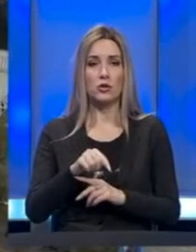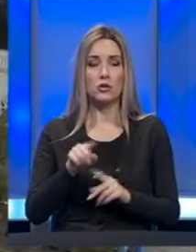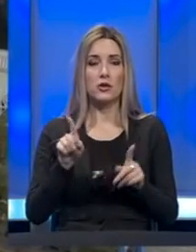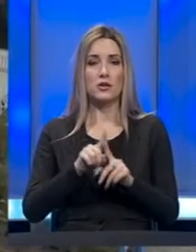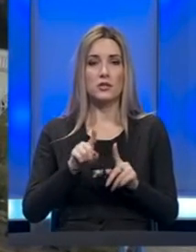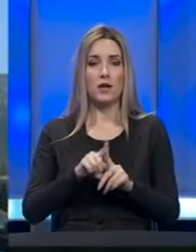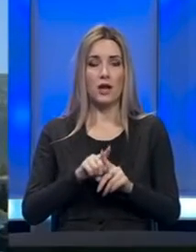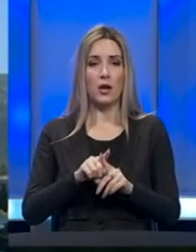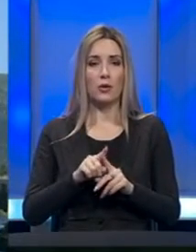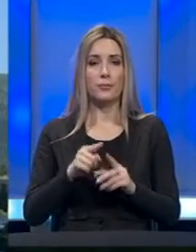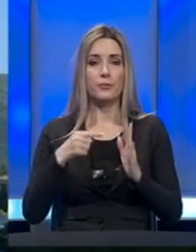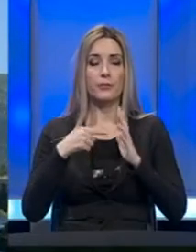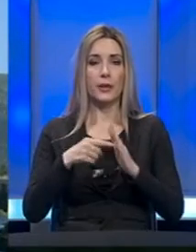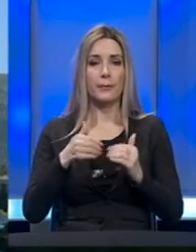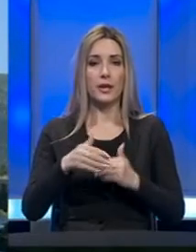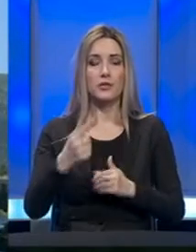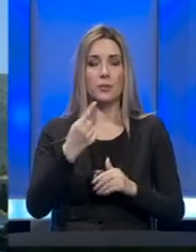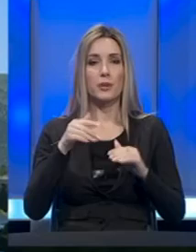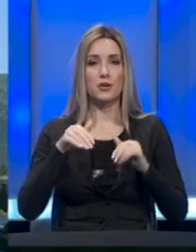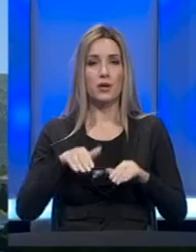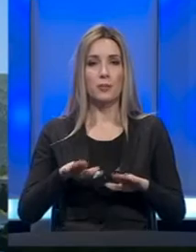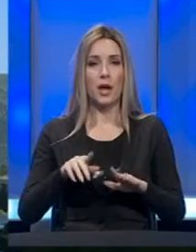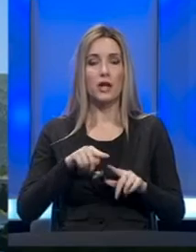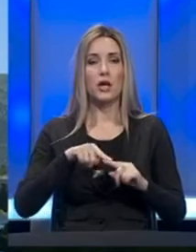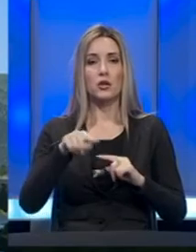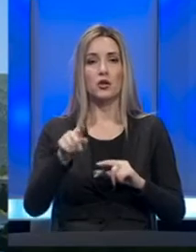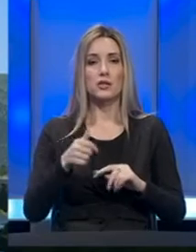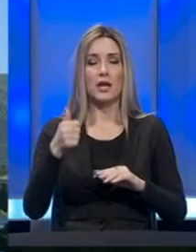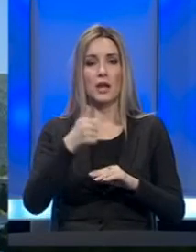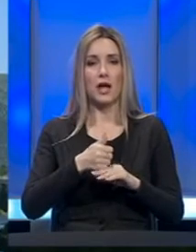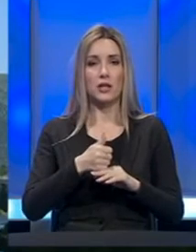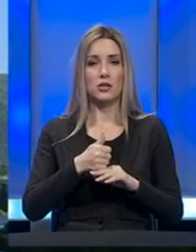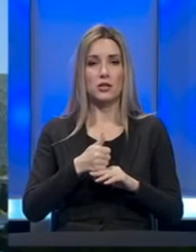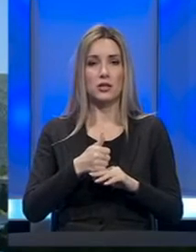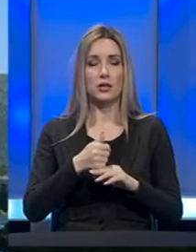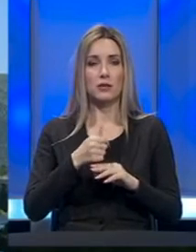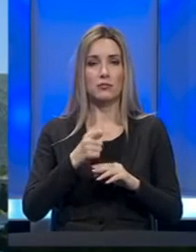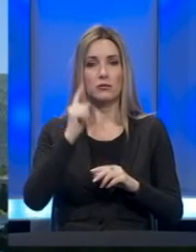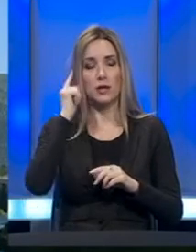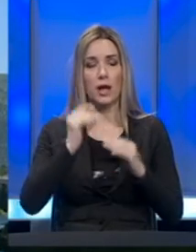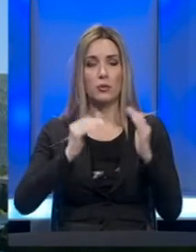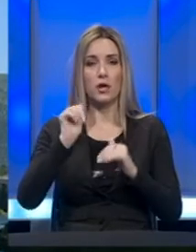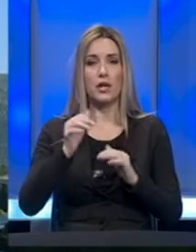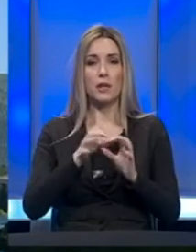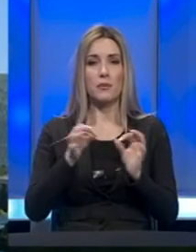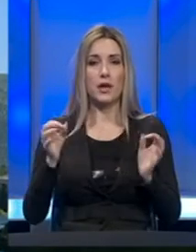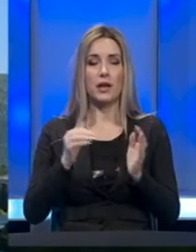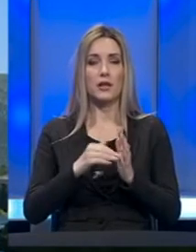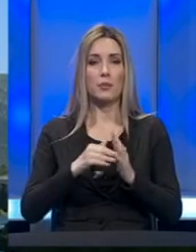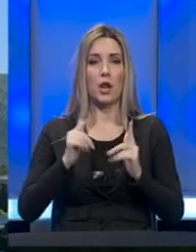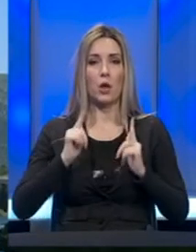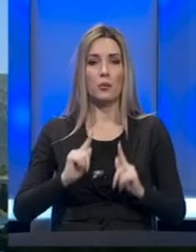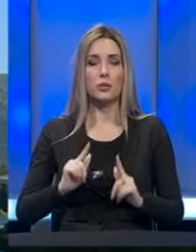svakako predstoji nam i 1. maj i dok se nadležni, da tako kažem, nadmudruju da li je mjere trebalo opustiti